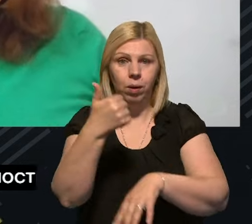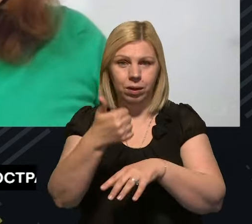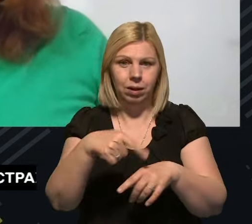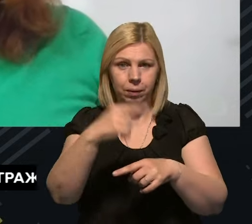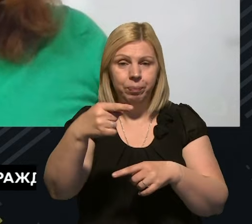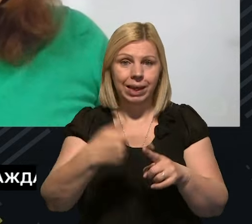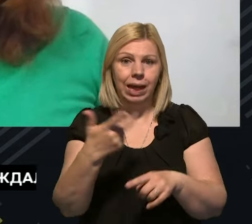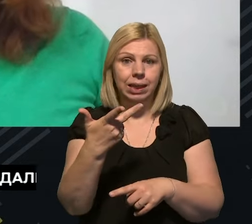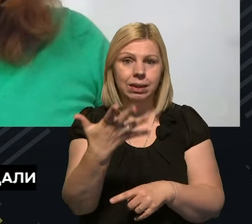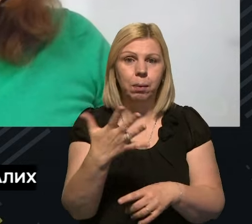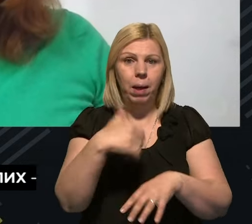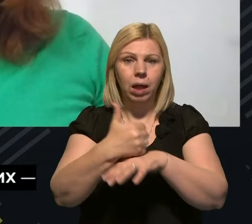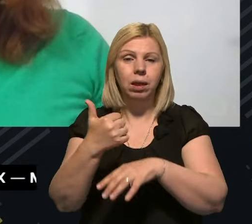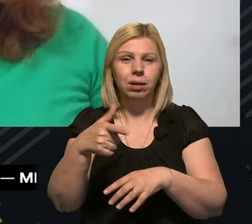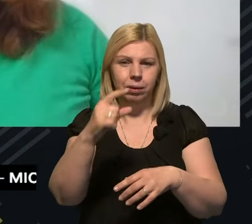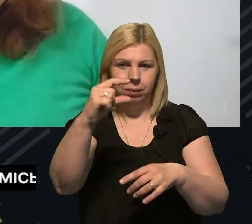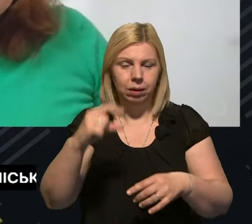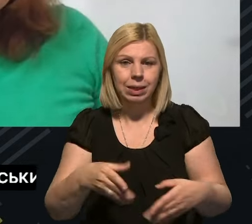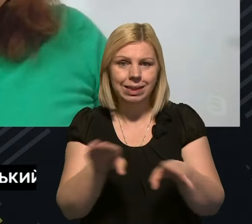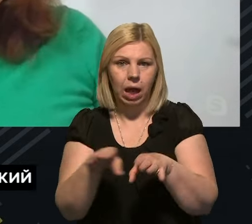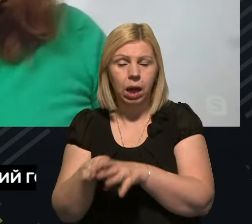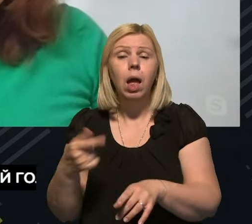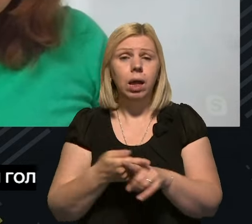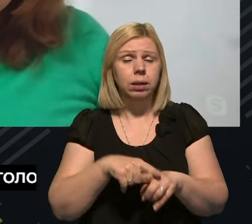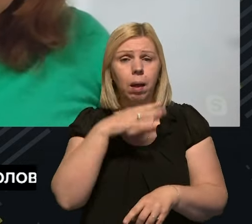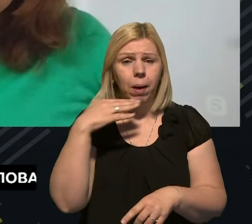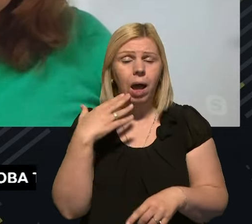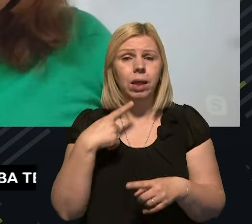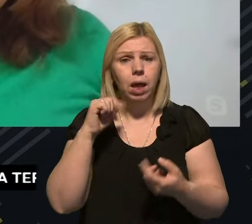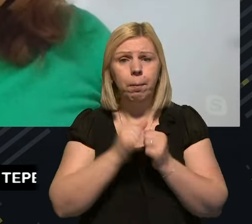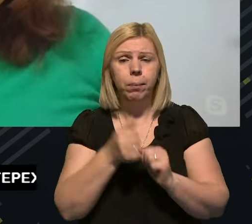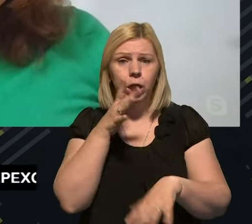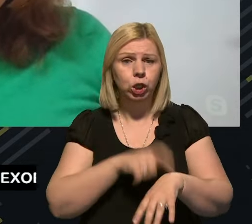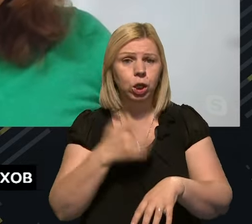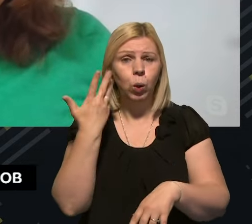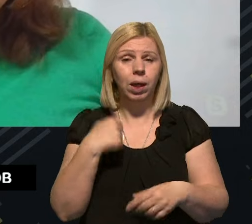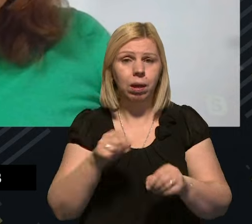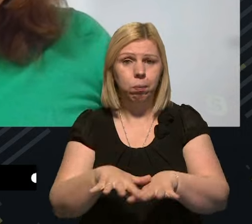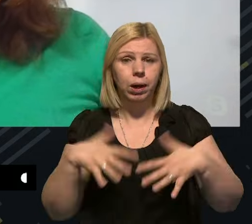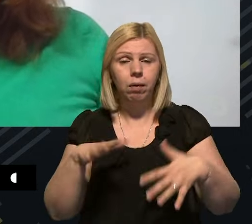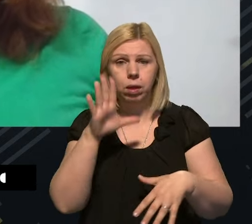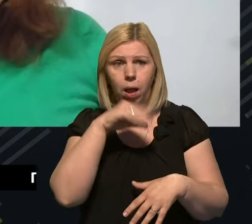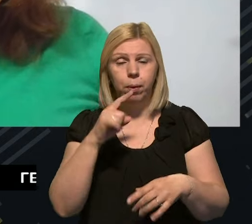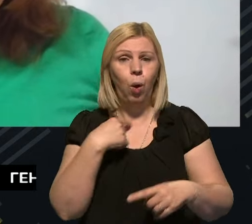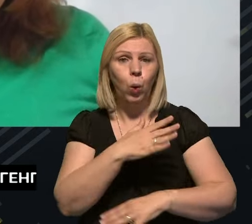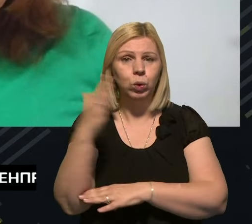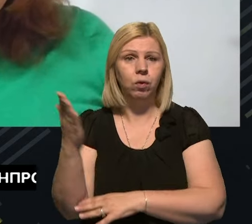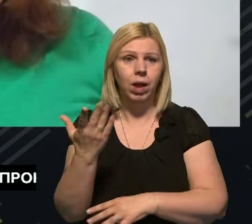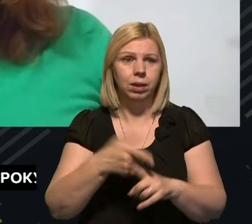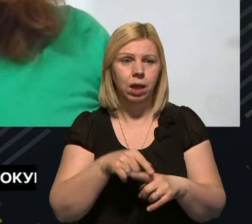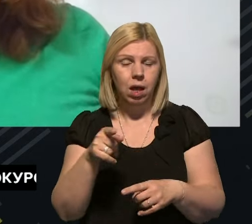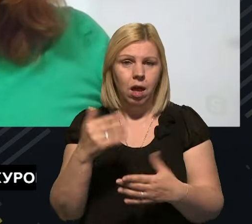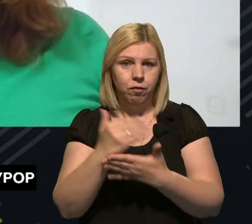ці 35 глав треба закрити. Це багато, але я пам'ятаю час, коли наш парламент був здатний голосувати в турборежимі.